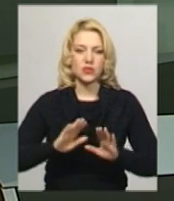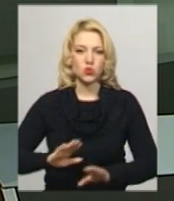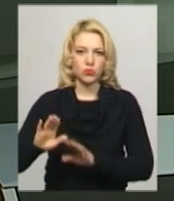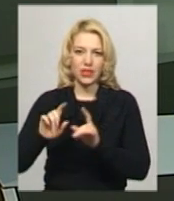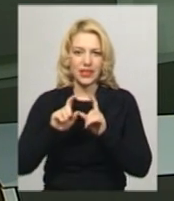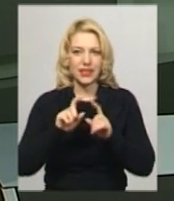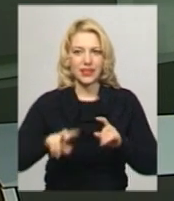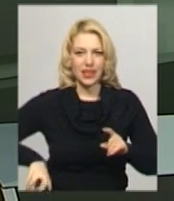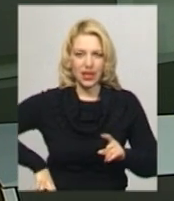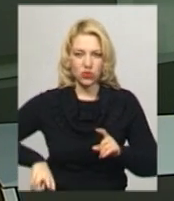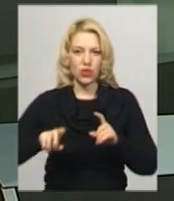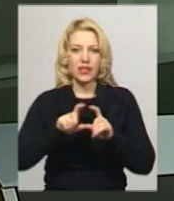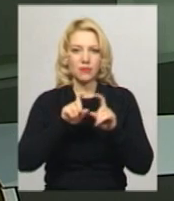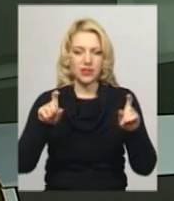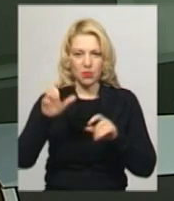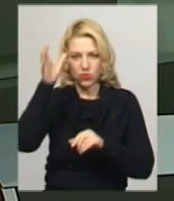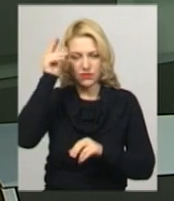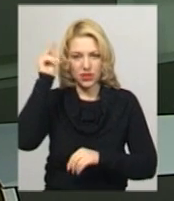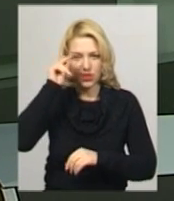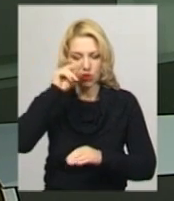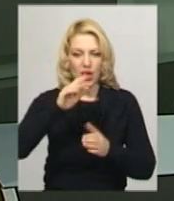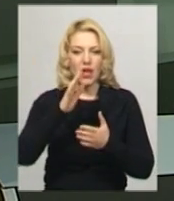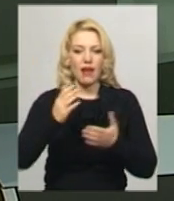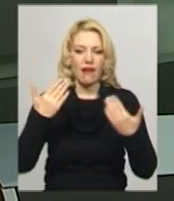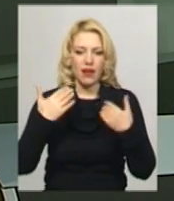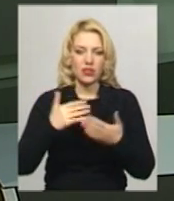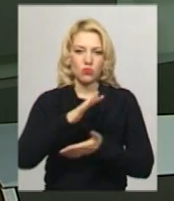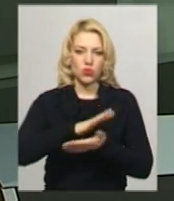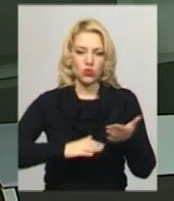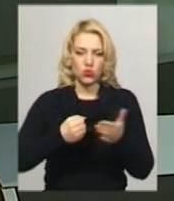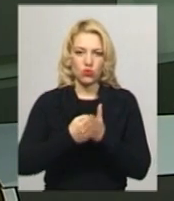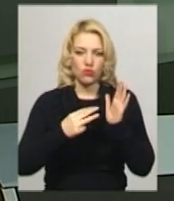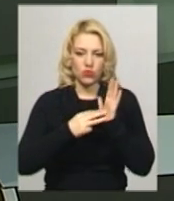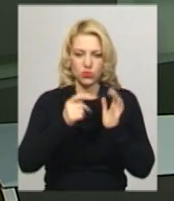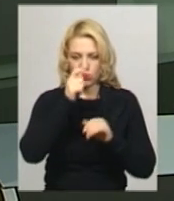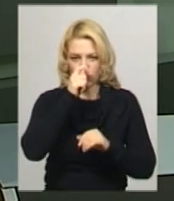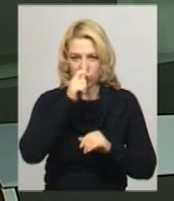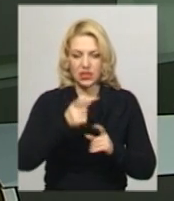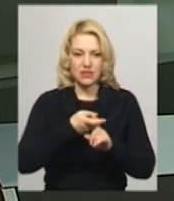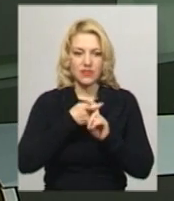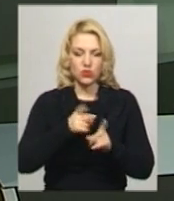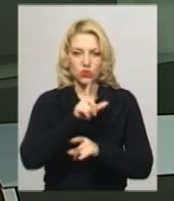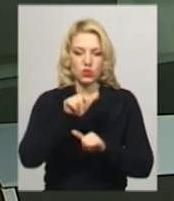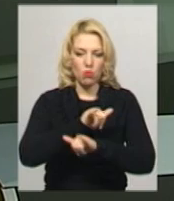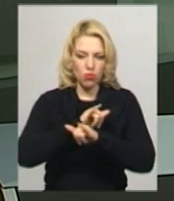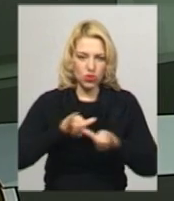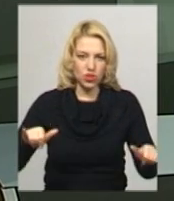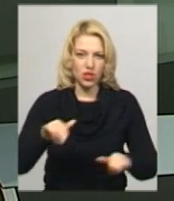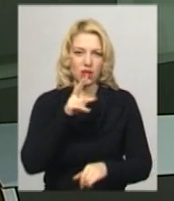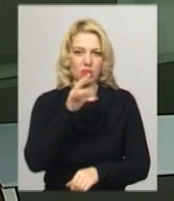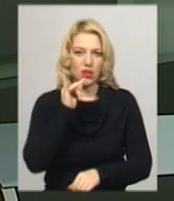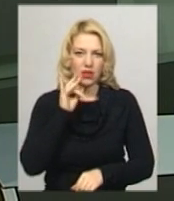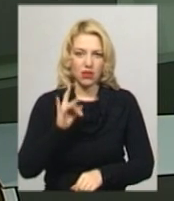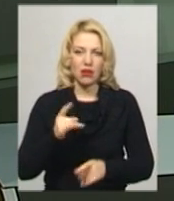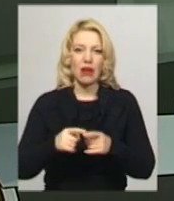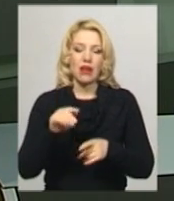Хмельницького Світлана Губай, канікули продовжили до понеділка 8 квітня у зв'язку з поширенням у школі кору. Як пояснює директорка Леся